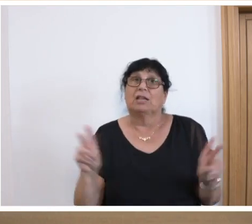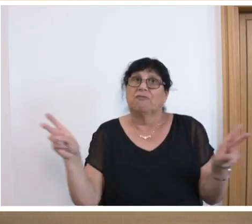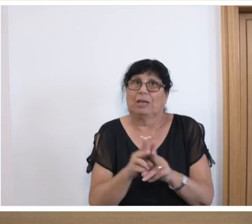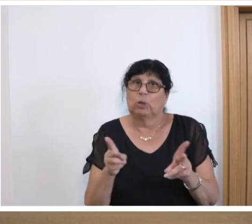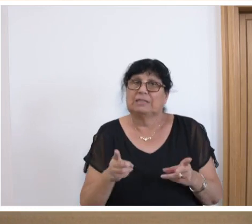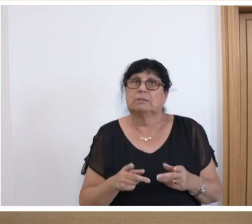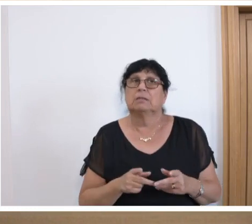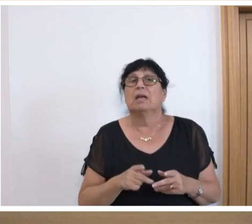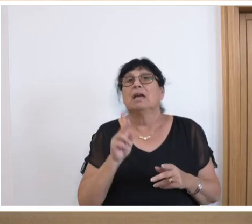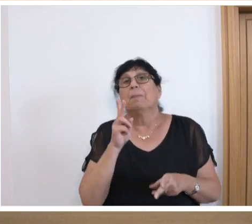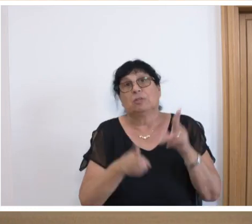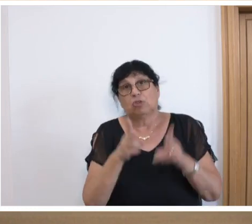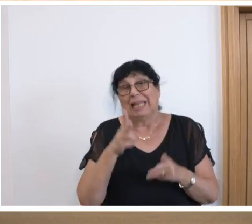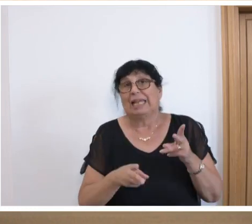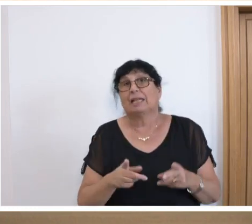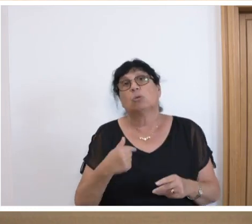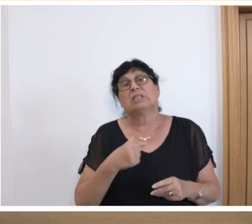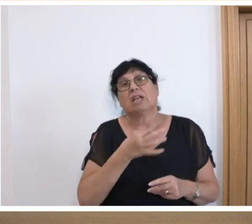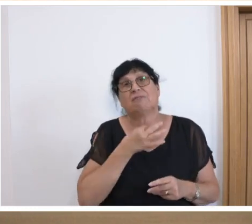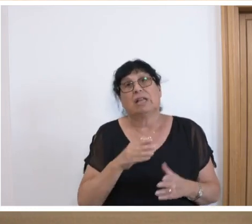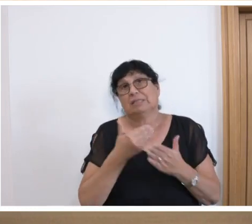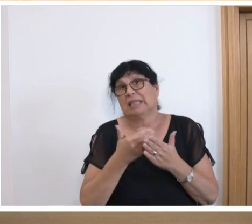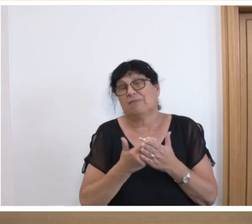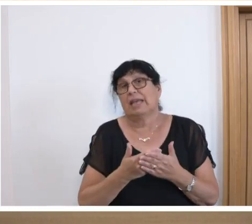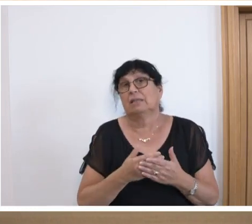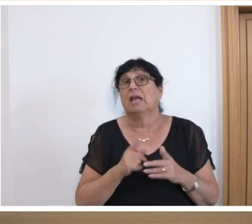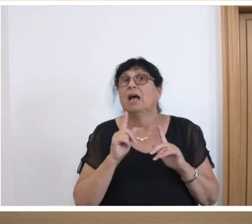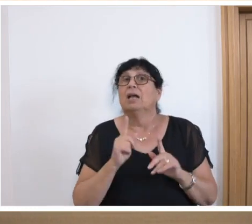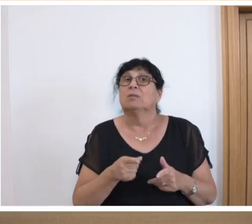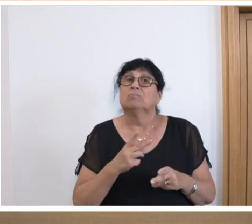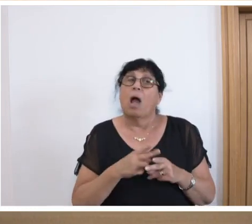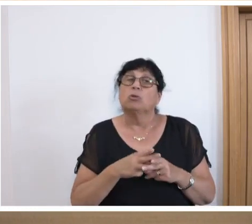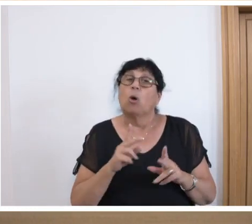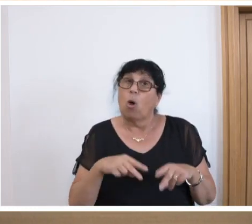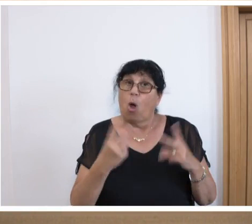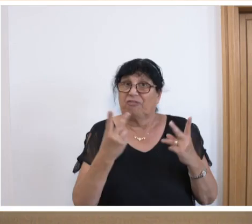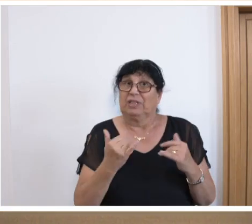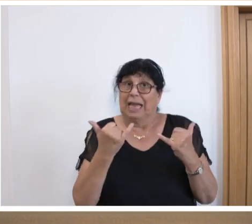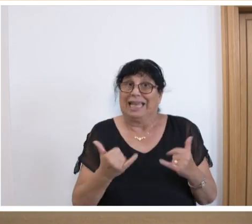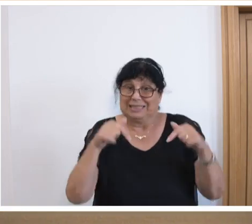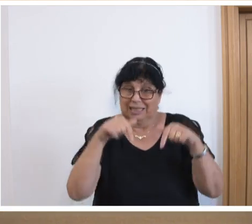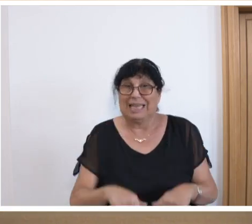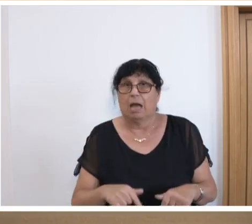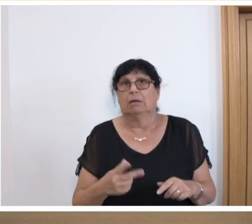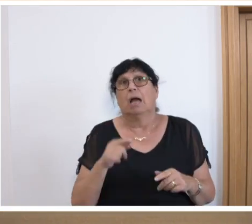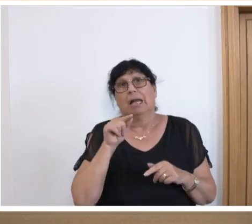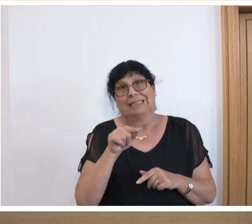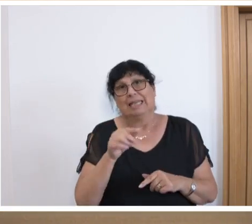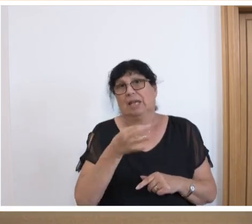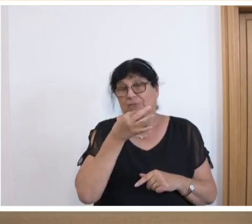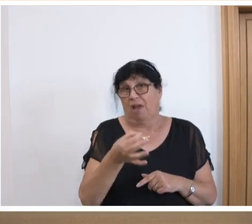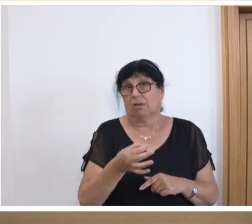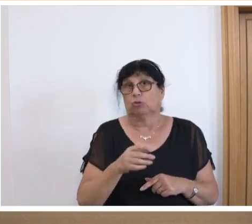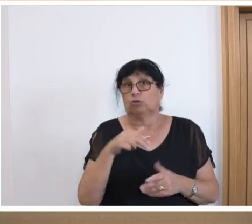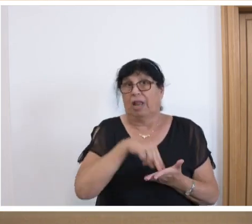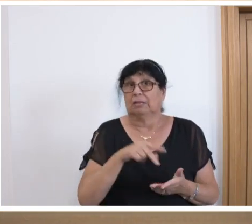wurden beschädigt. Und ich will natürlich deswegen auch ganz offen hier, jetzt und heute an Sie die Frage stellen. Sie sind